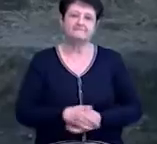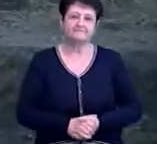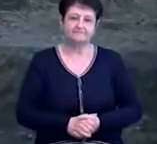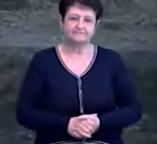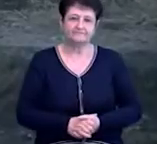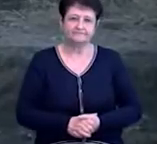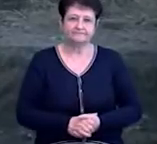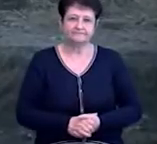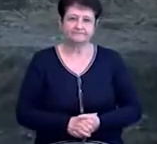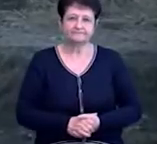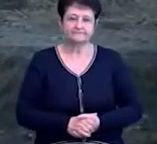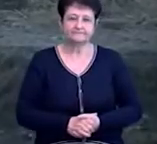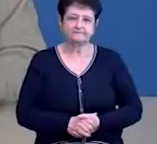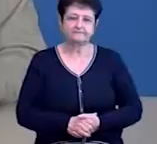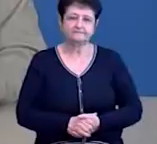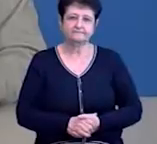Коровко. Новини на Суспільному.